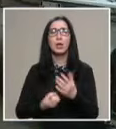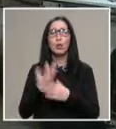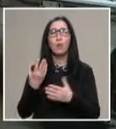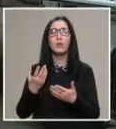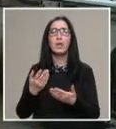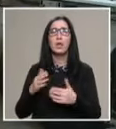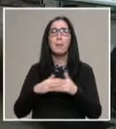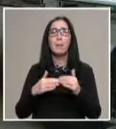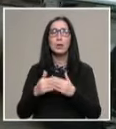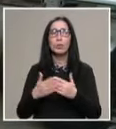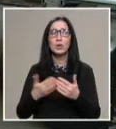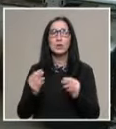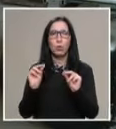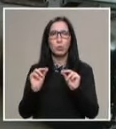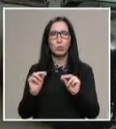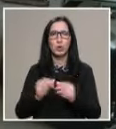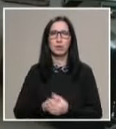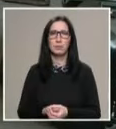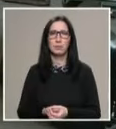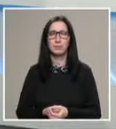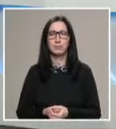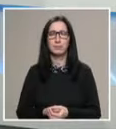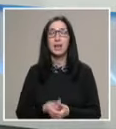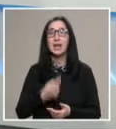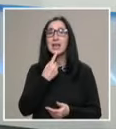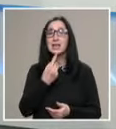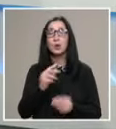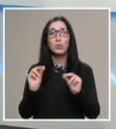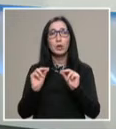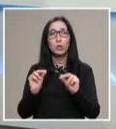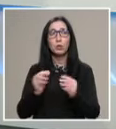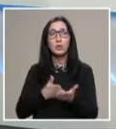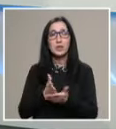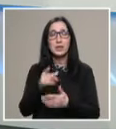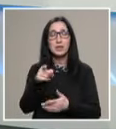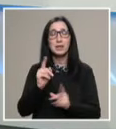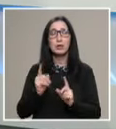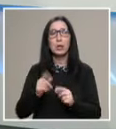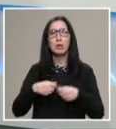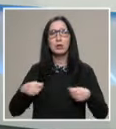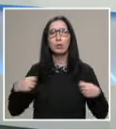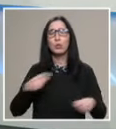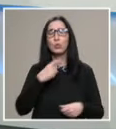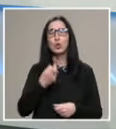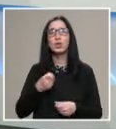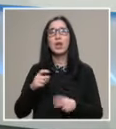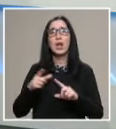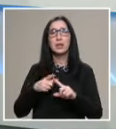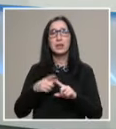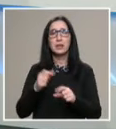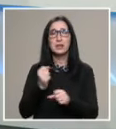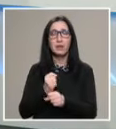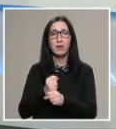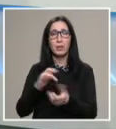методи за обучение и в тост порядък. Езиковите курсове са сред тези, които са с най-дългогодишна традиция в